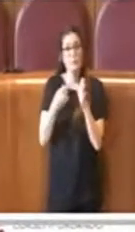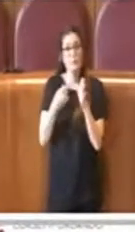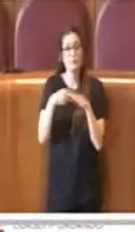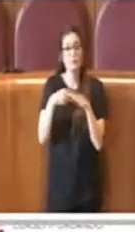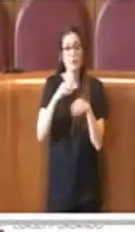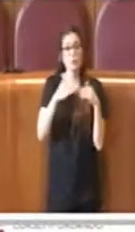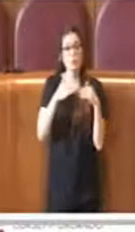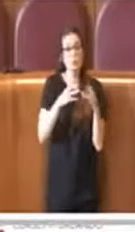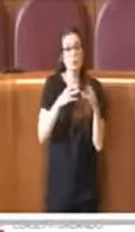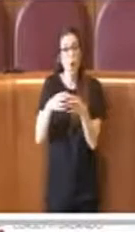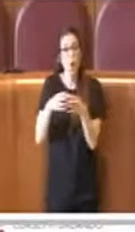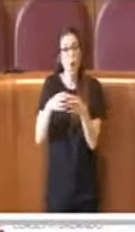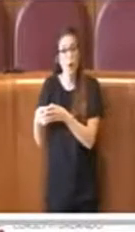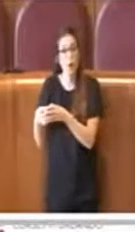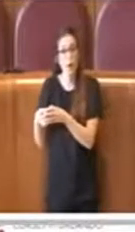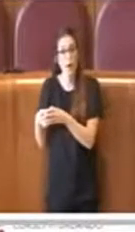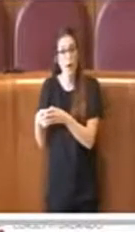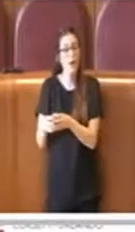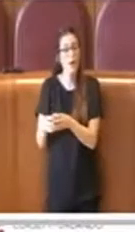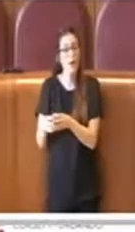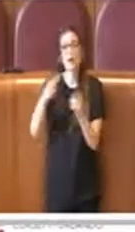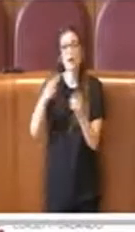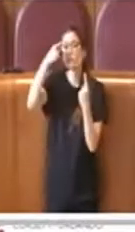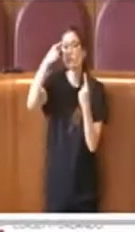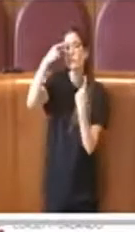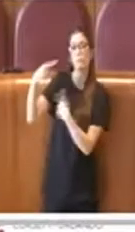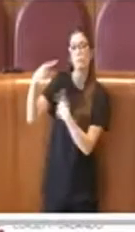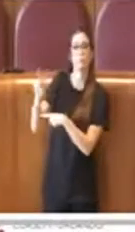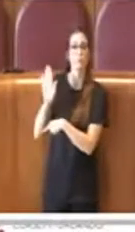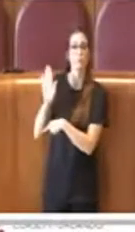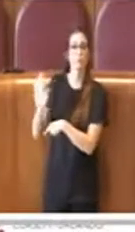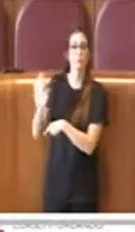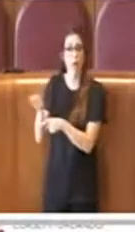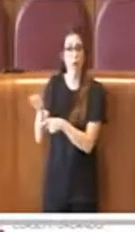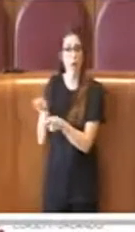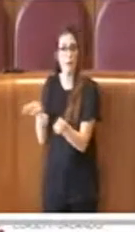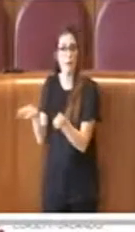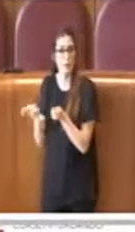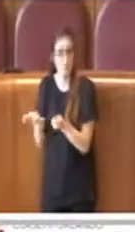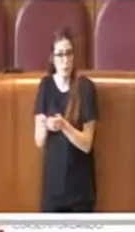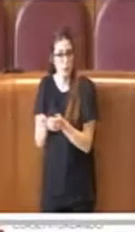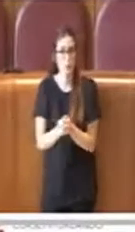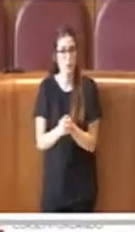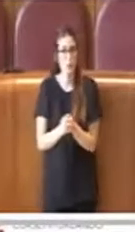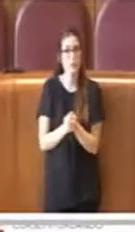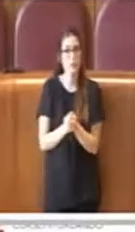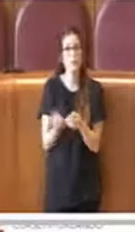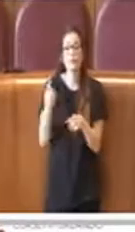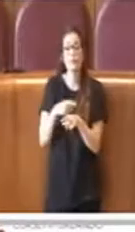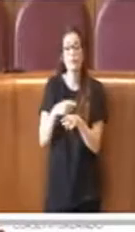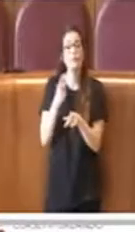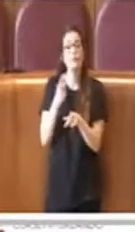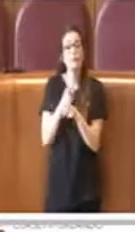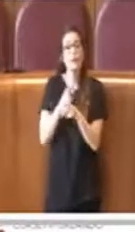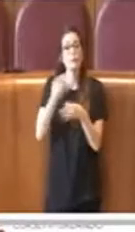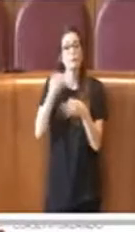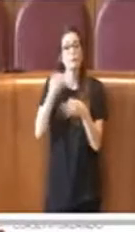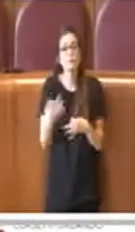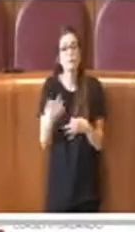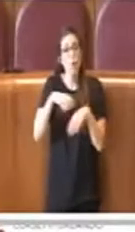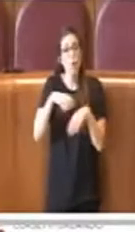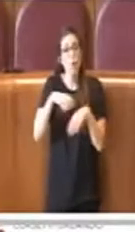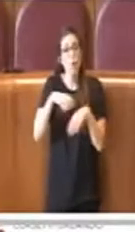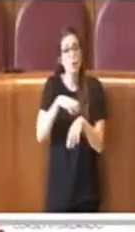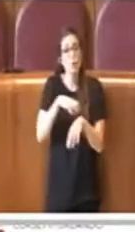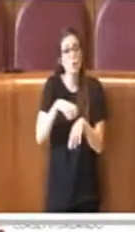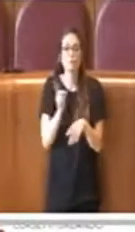degli organi è esclusivamente dell'amministrazione. Tali aspetti non possono essere lasciati alla libera decisione della consulta, alla